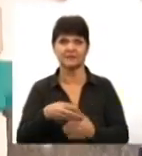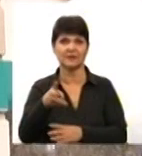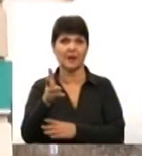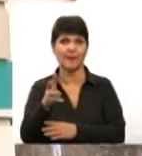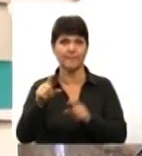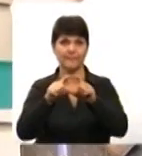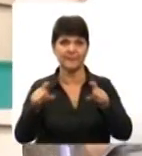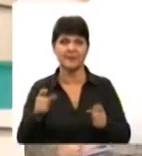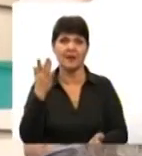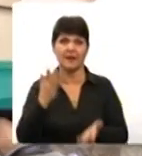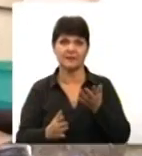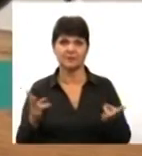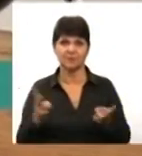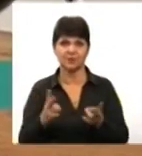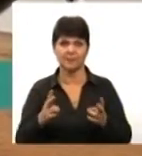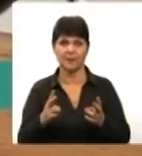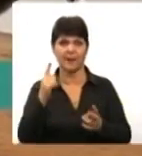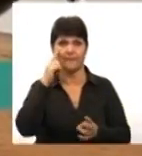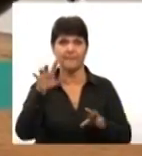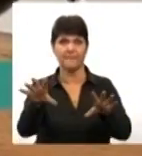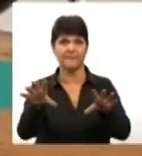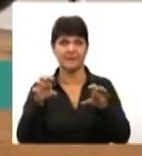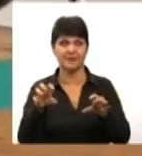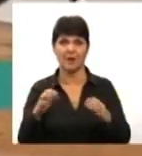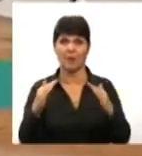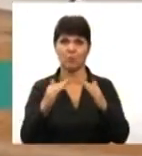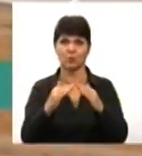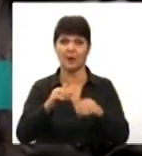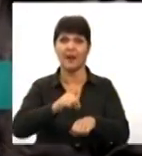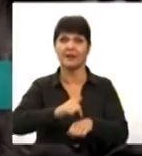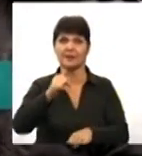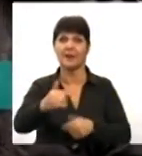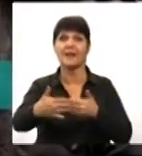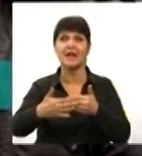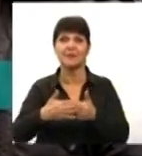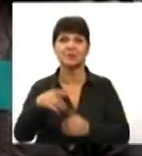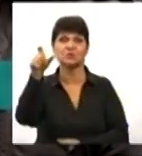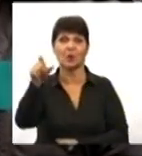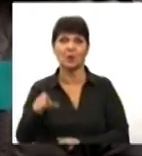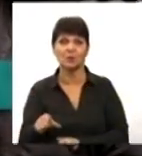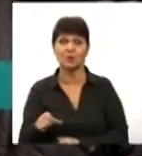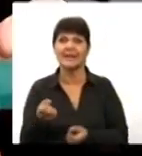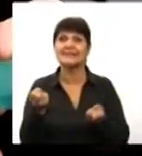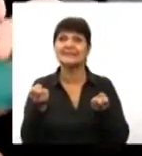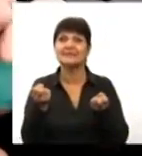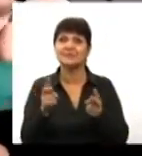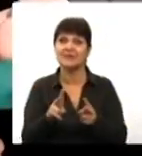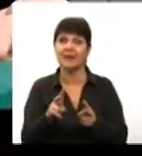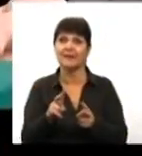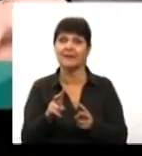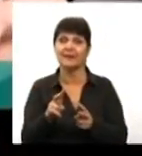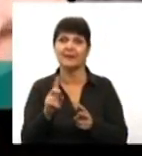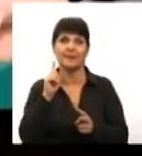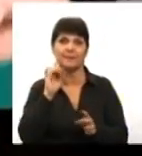разі потреби. Приймач, встановлений на тій чи іншій будівлі, реагує при наближенні людини із виповідним маячком. За 20-30